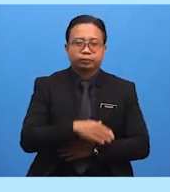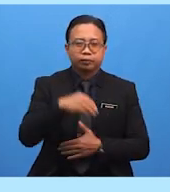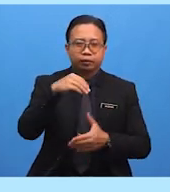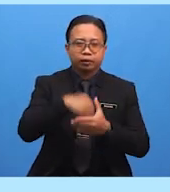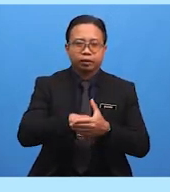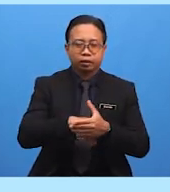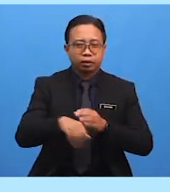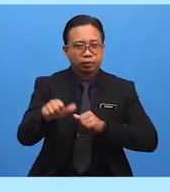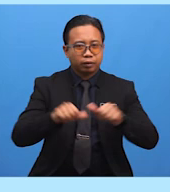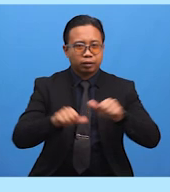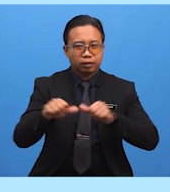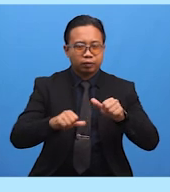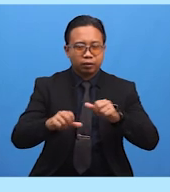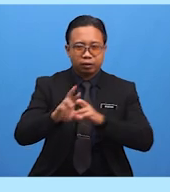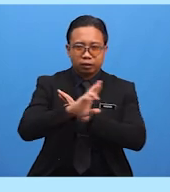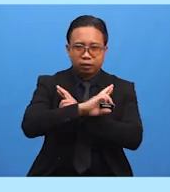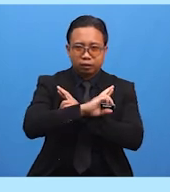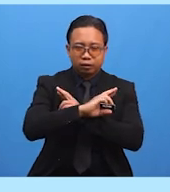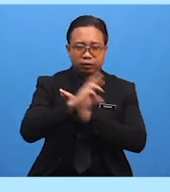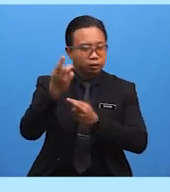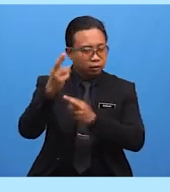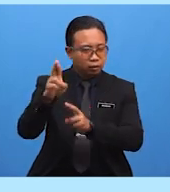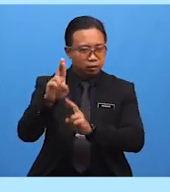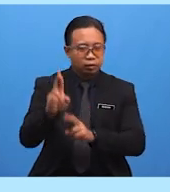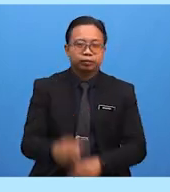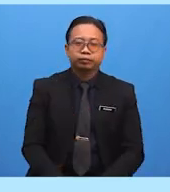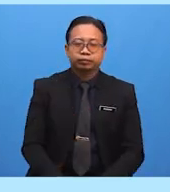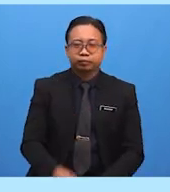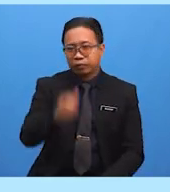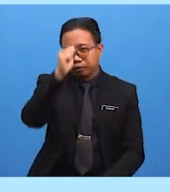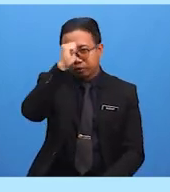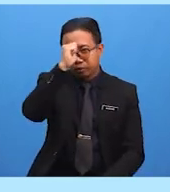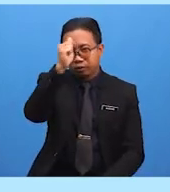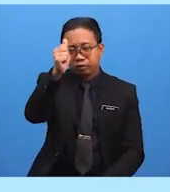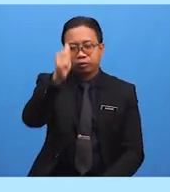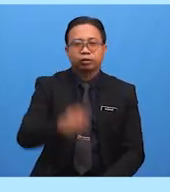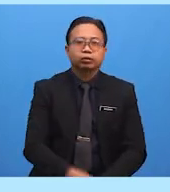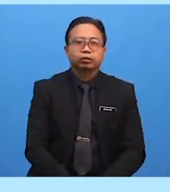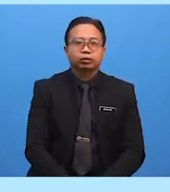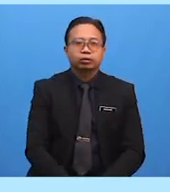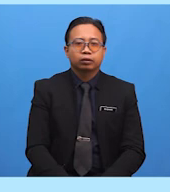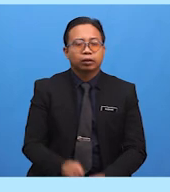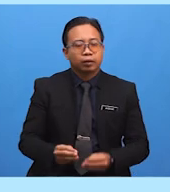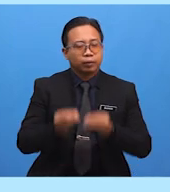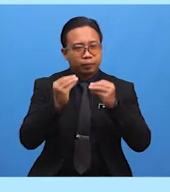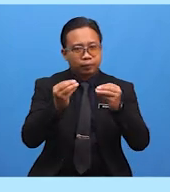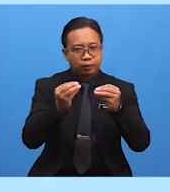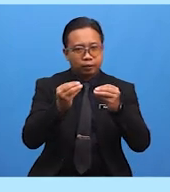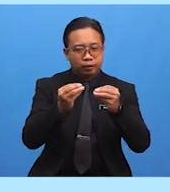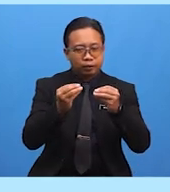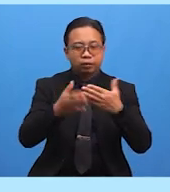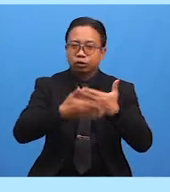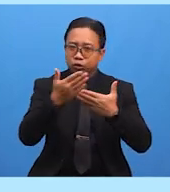Dalam Aktiviti Rehlah Allah Subhanahu Wa Ta'ala Memberi